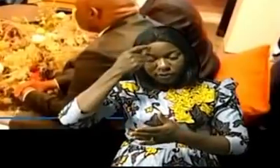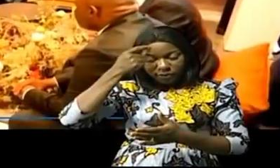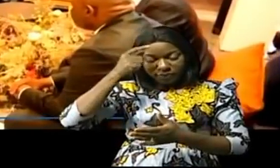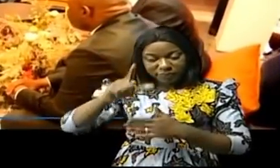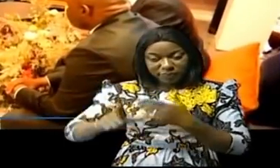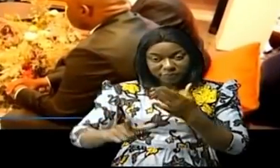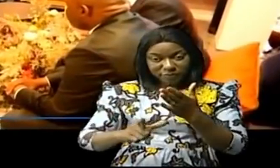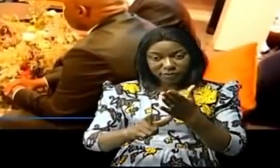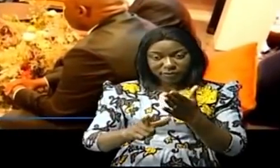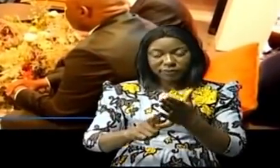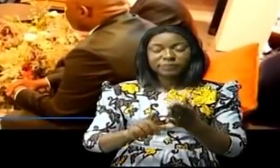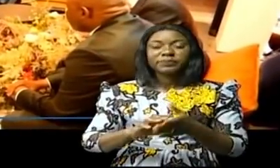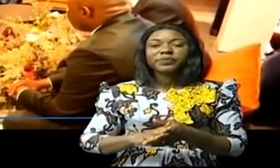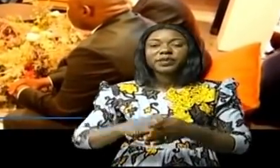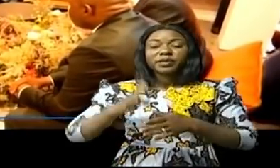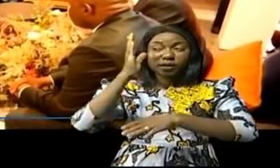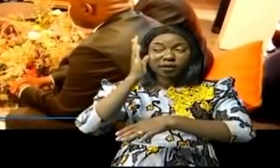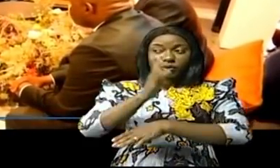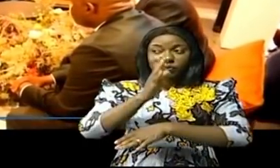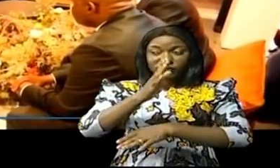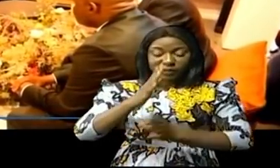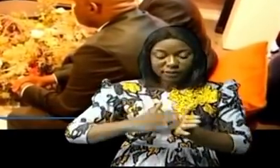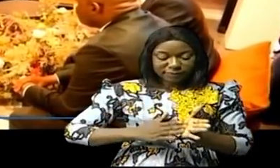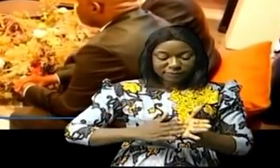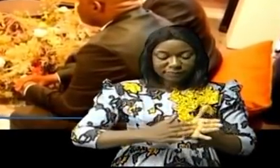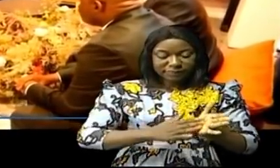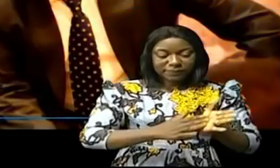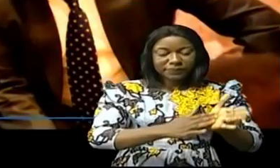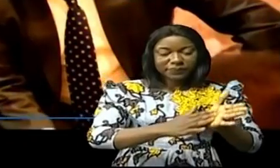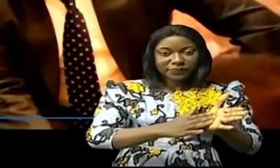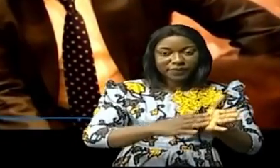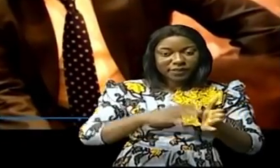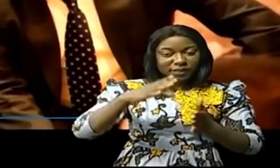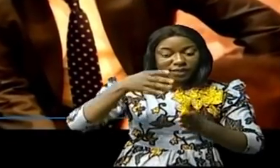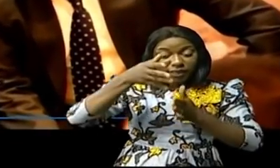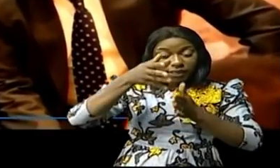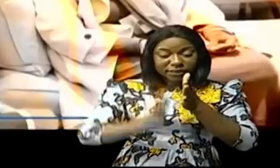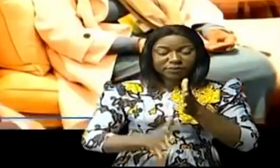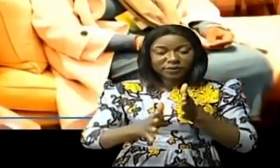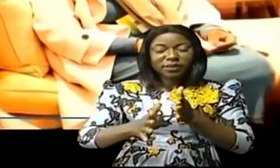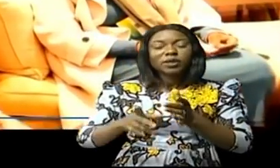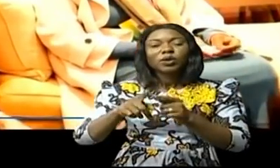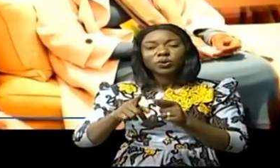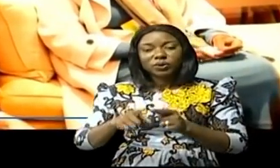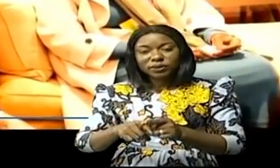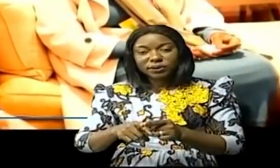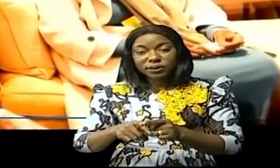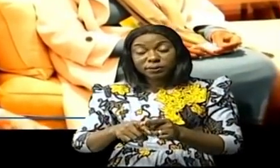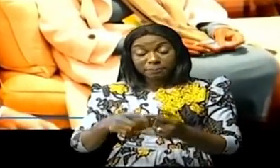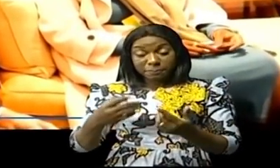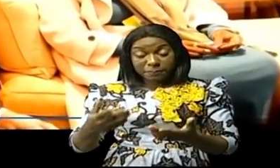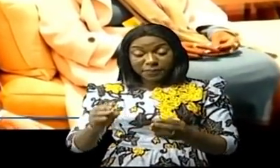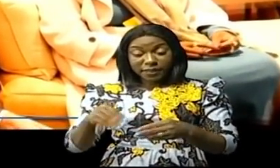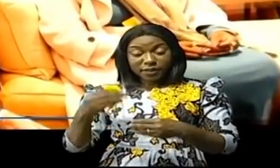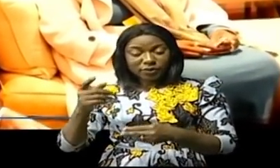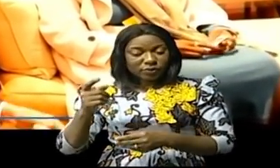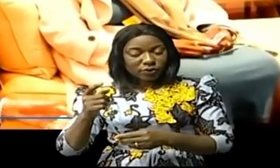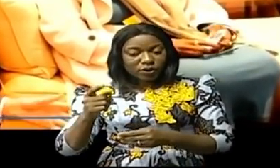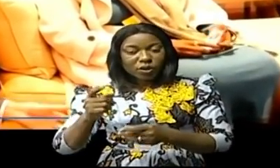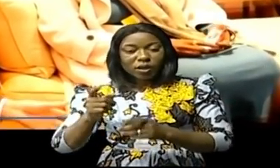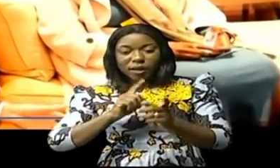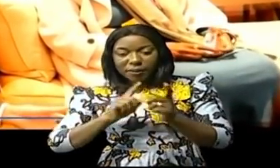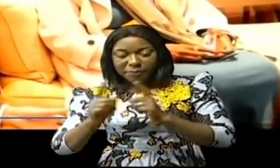quelques mètres du lieu de la conférence, accompagnée des experts du secteur minier de sa province, Marie-Thérèse Masuka Saïni a accordé une audience au